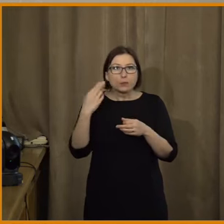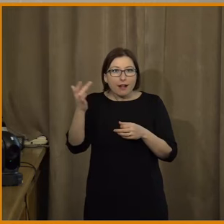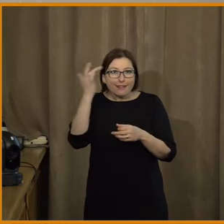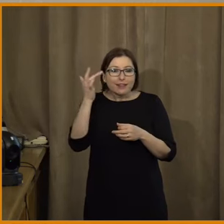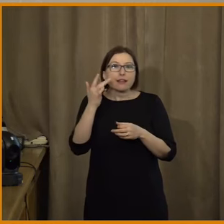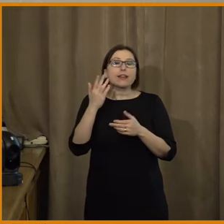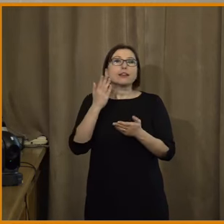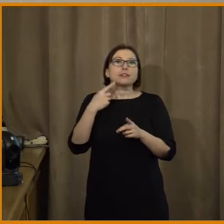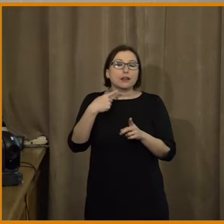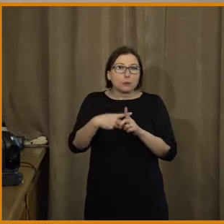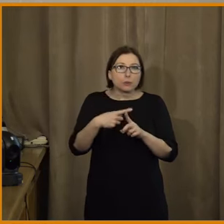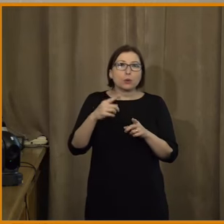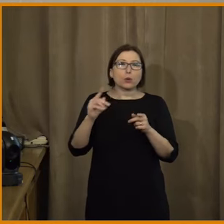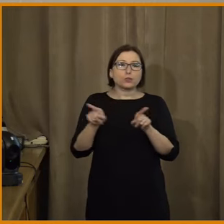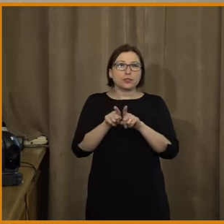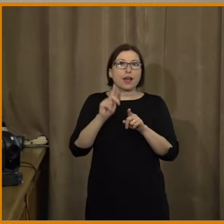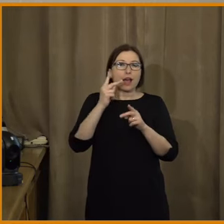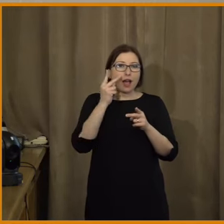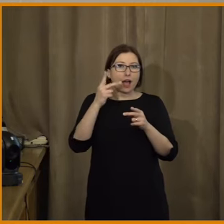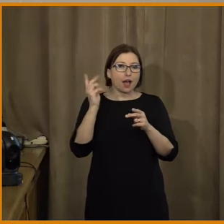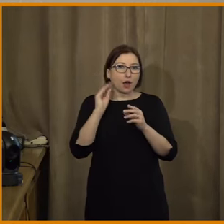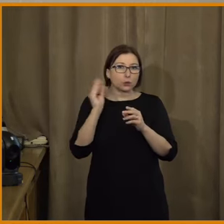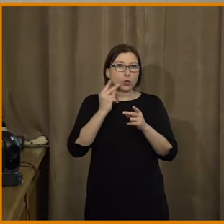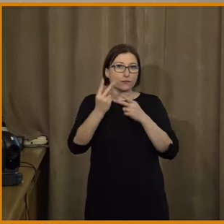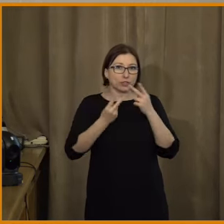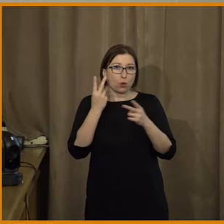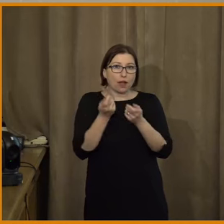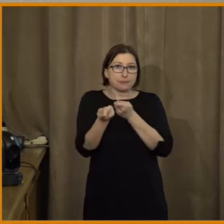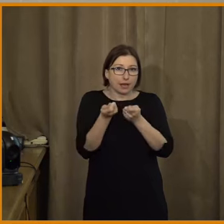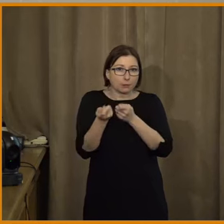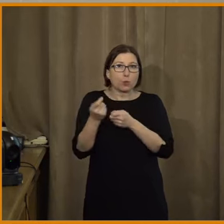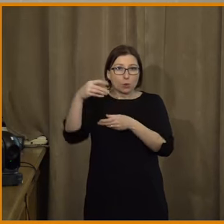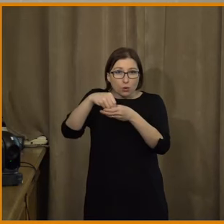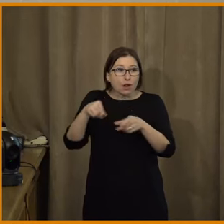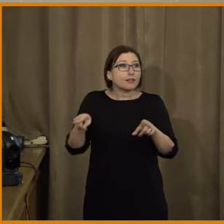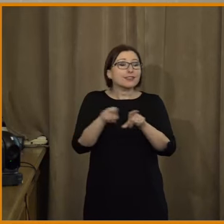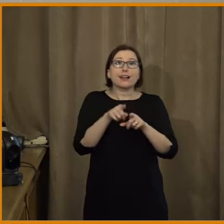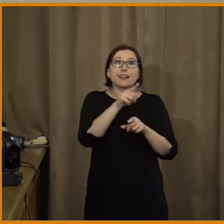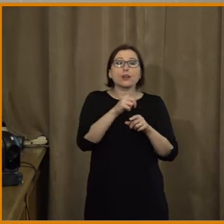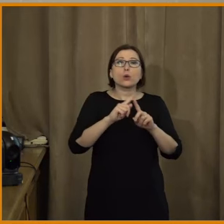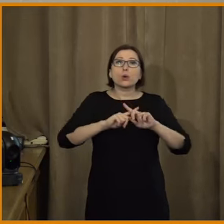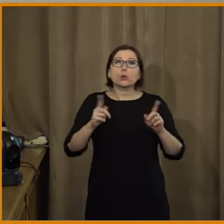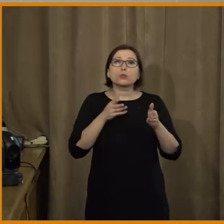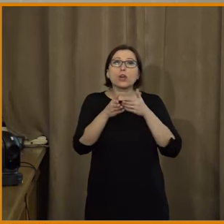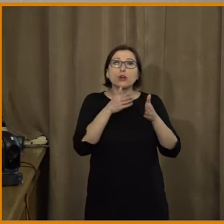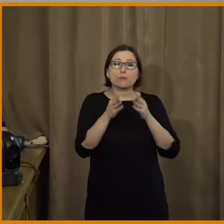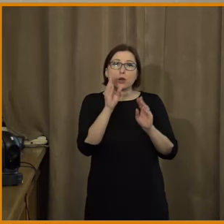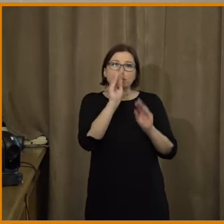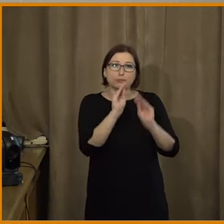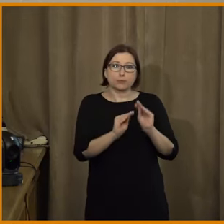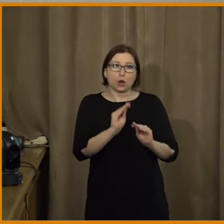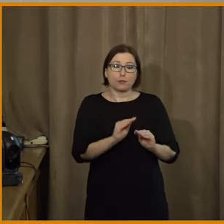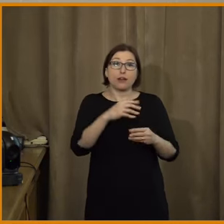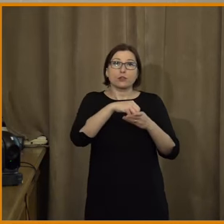nejenom deepfakeů a audio-vizuálních manipulací, ale i takových věcí jako AI jako pilot při programování. Se